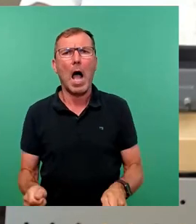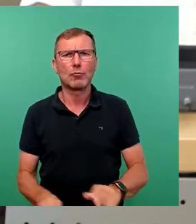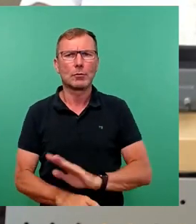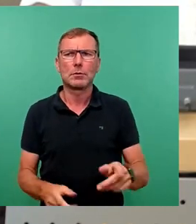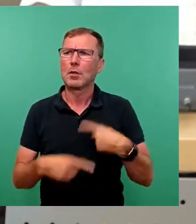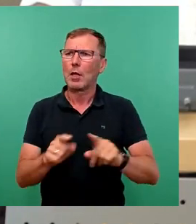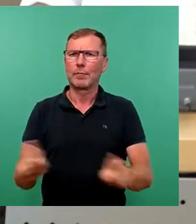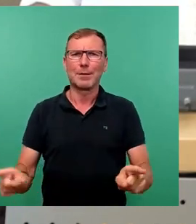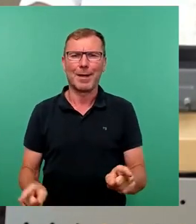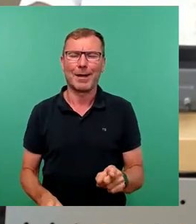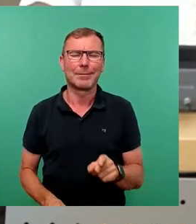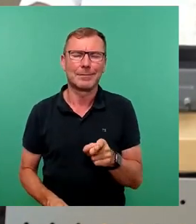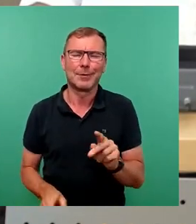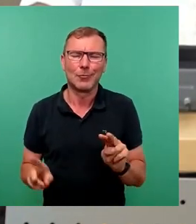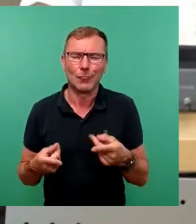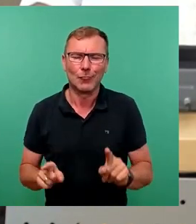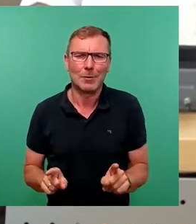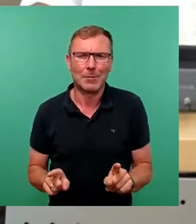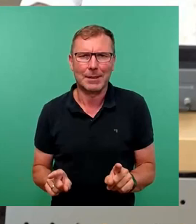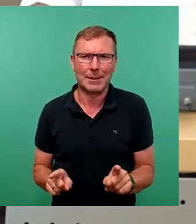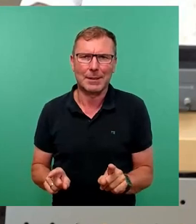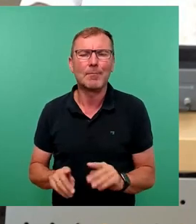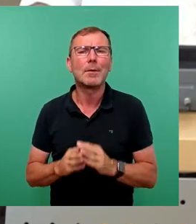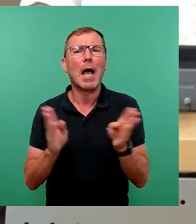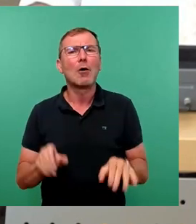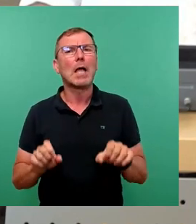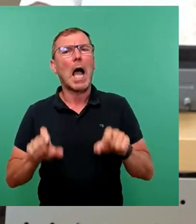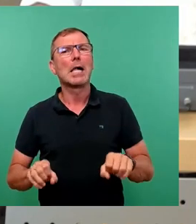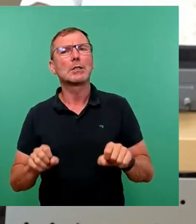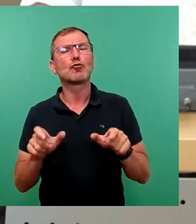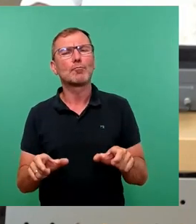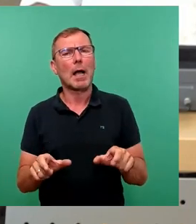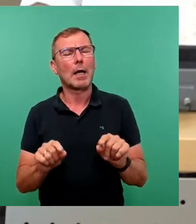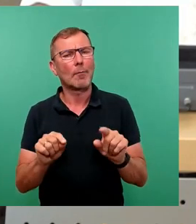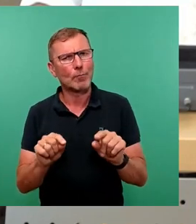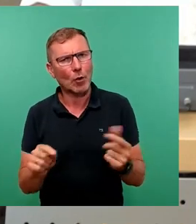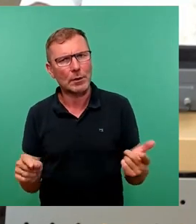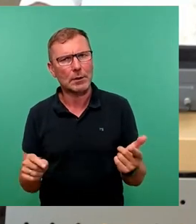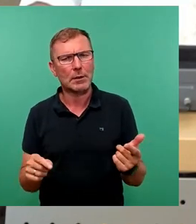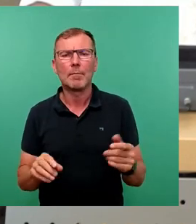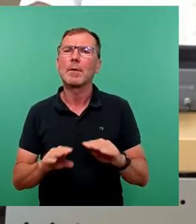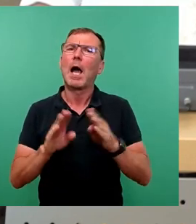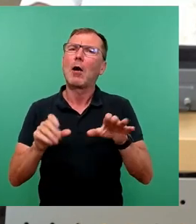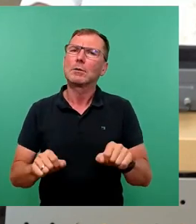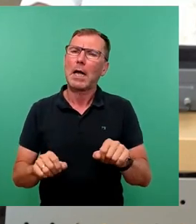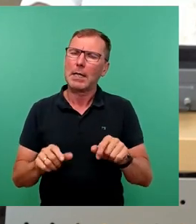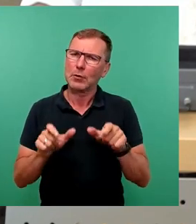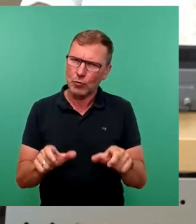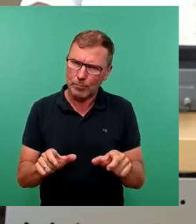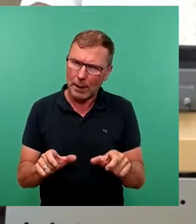mehr. Ganz so ist es nicht. Haushaltssperre heißt Folgendes. Haushaltssperre bedeutet,